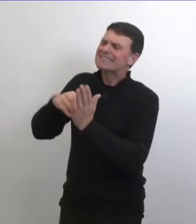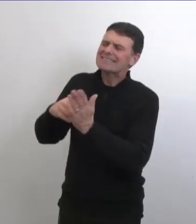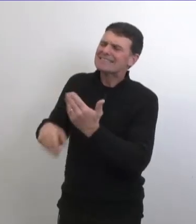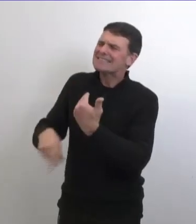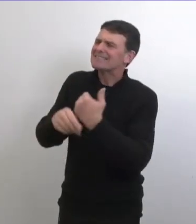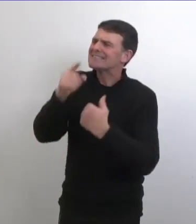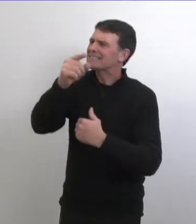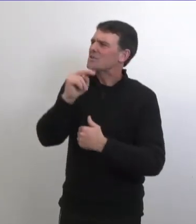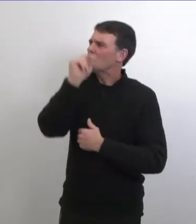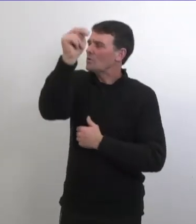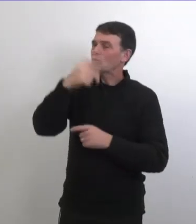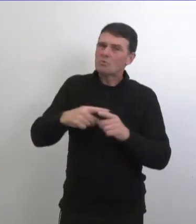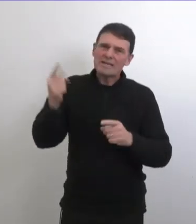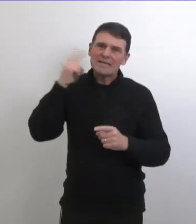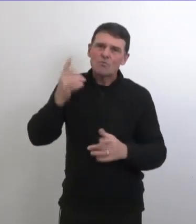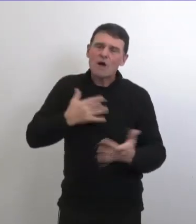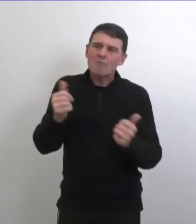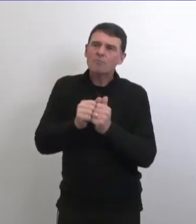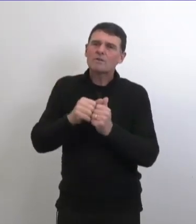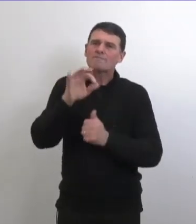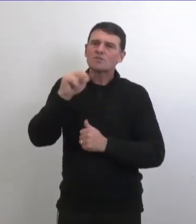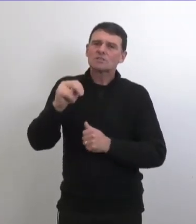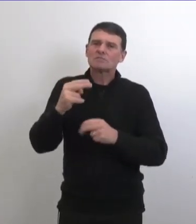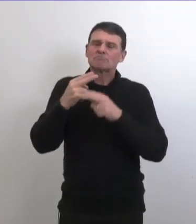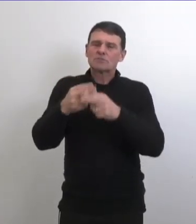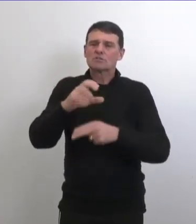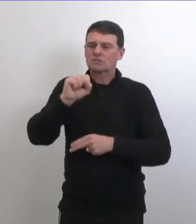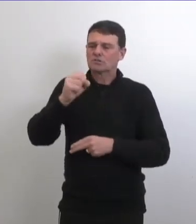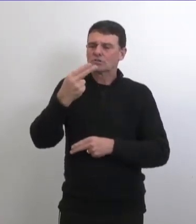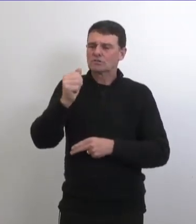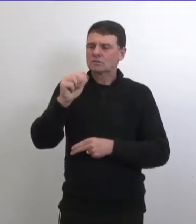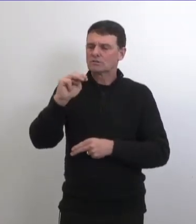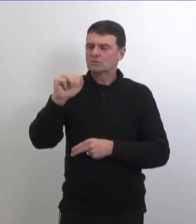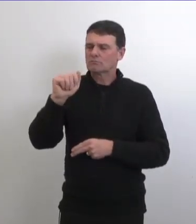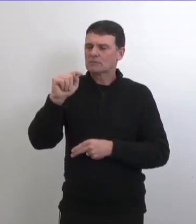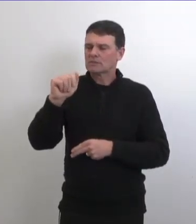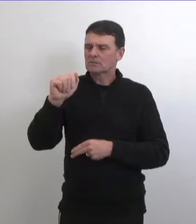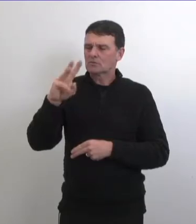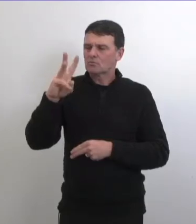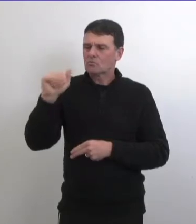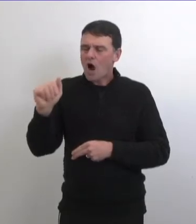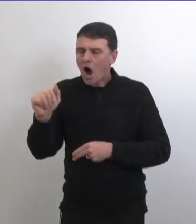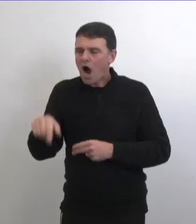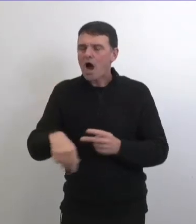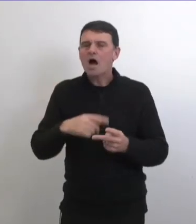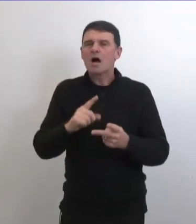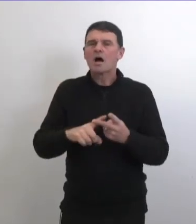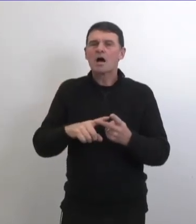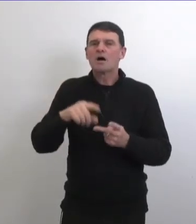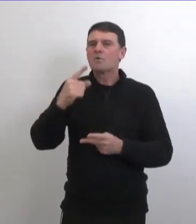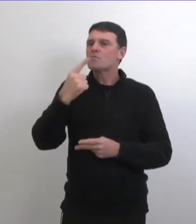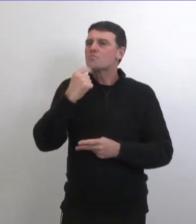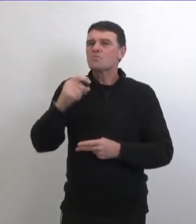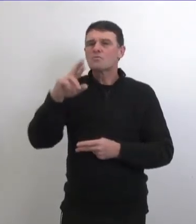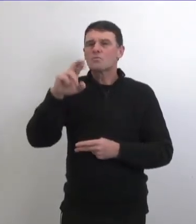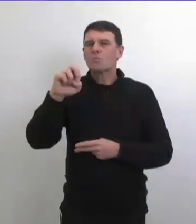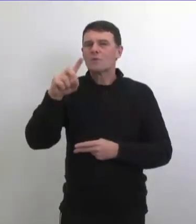je veux revenir la question du nord ici alors